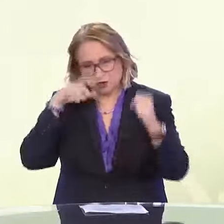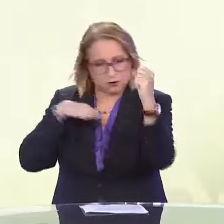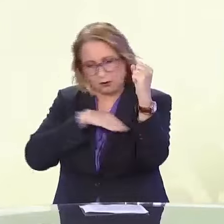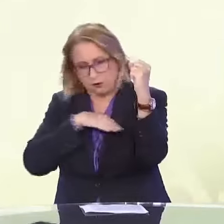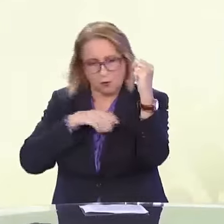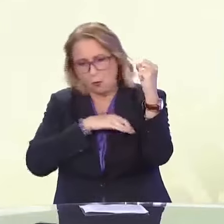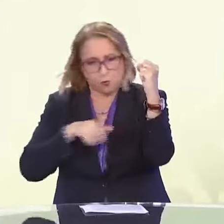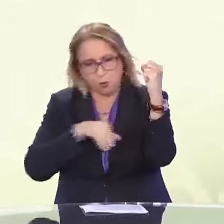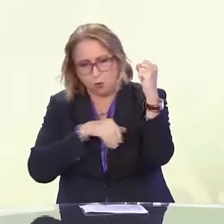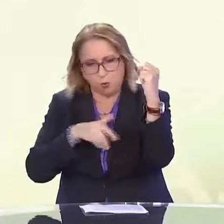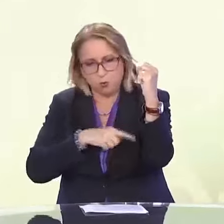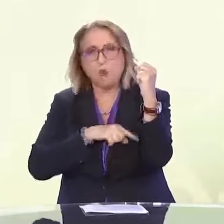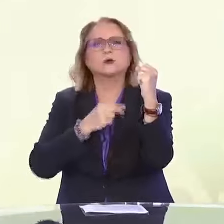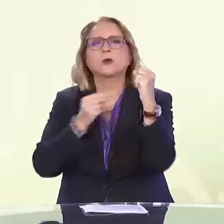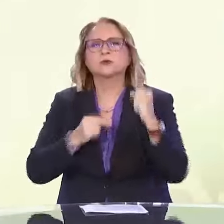πολύ επικίνδυνο.